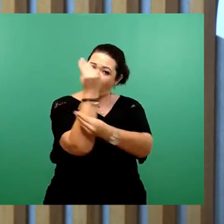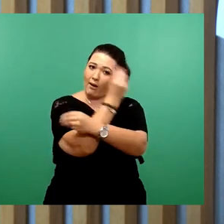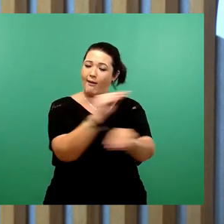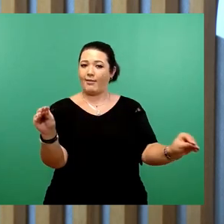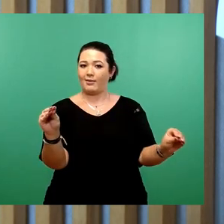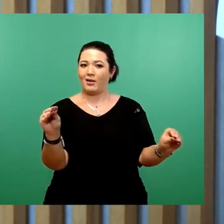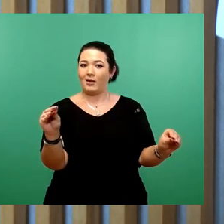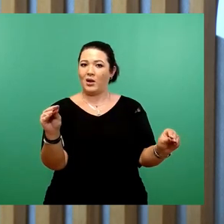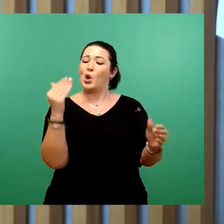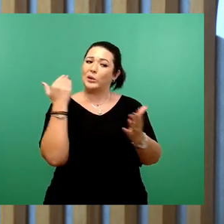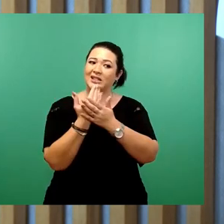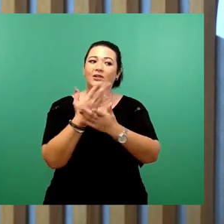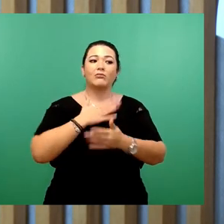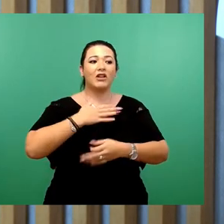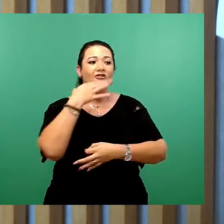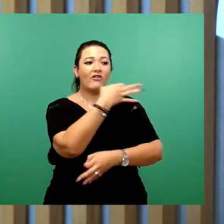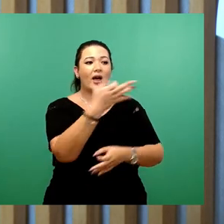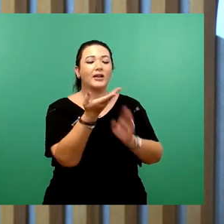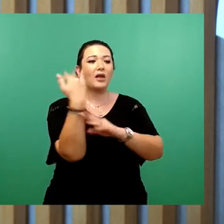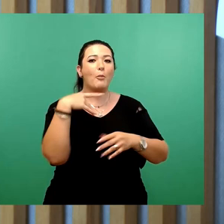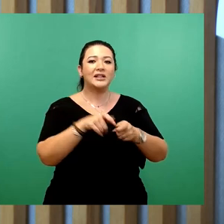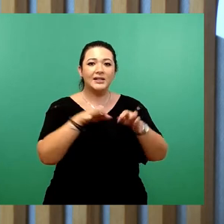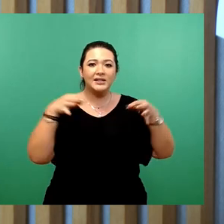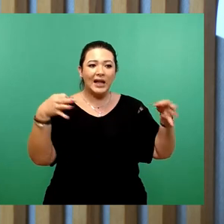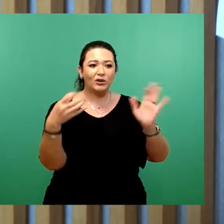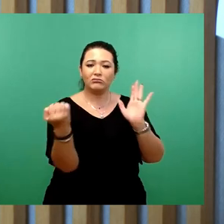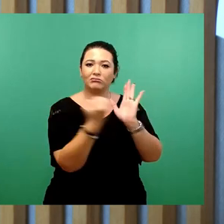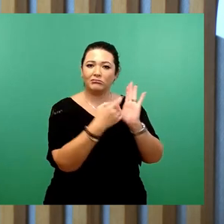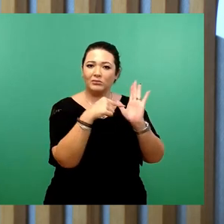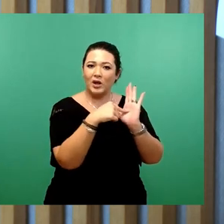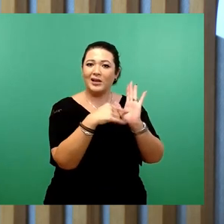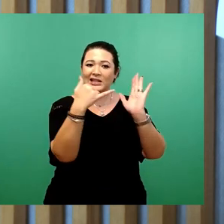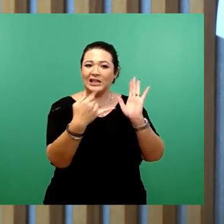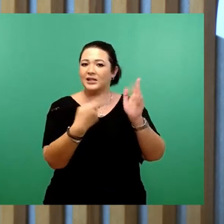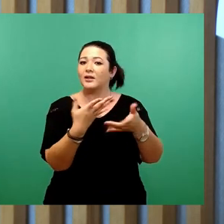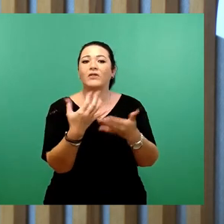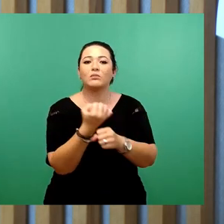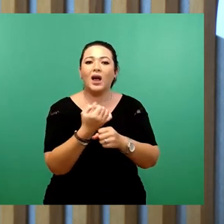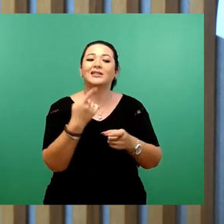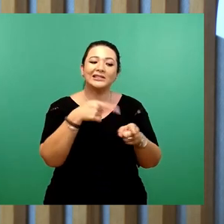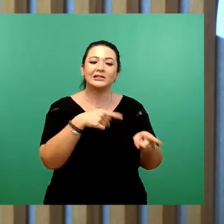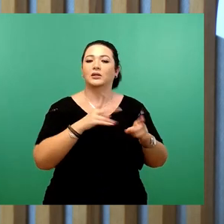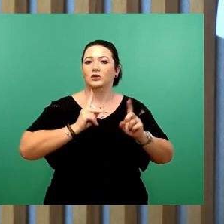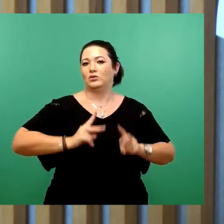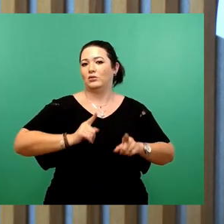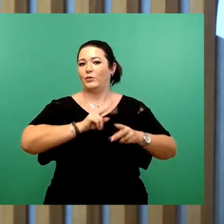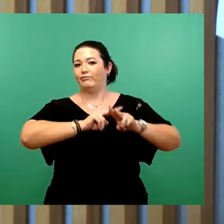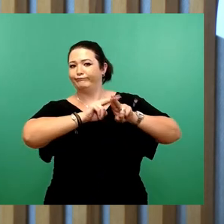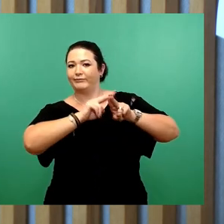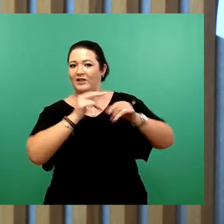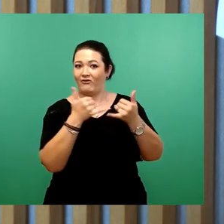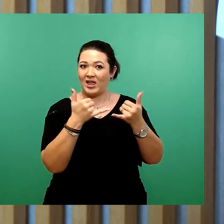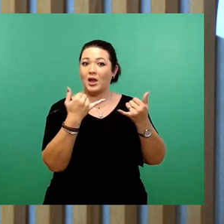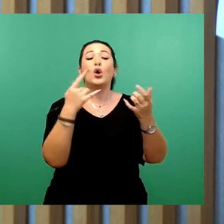Pressebericht unternommen, um den Zustand zu verbessern? Und wann genau wird der deutsch-britische Rosengarten in einen vorzeigbaren